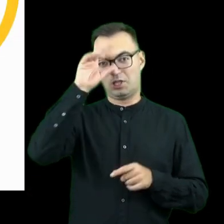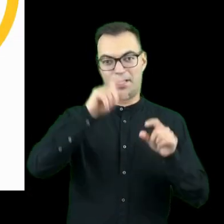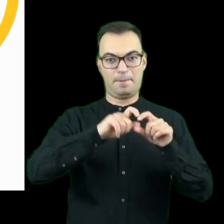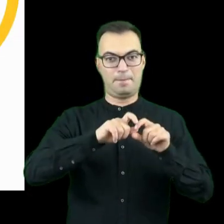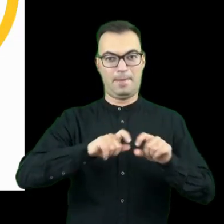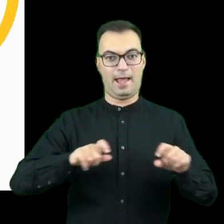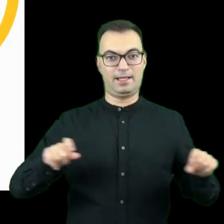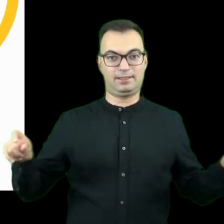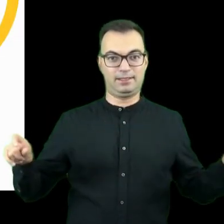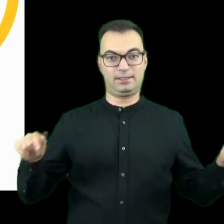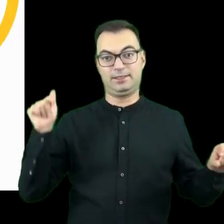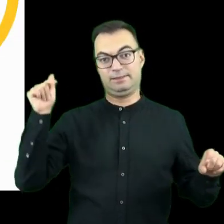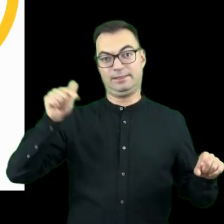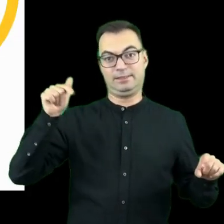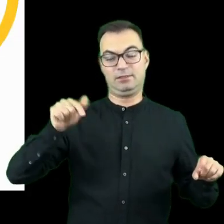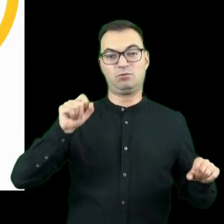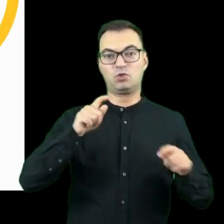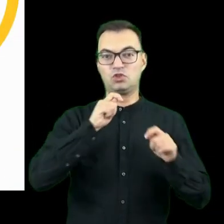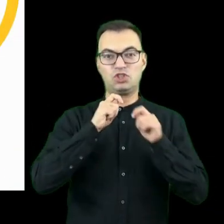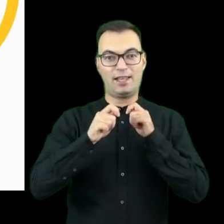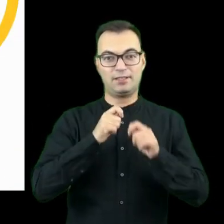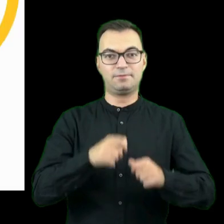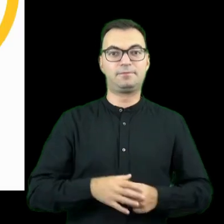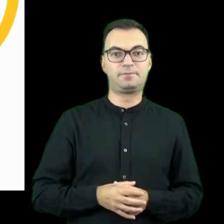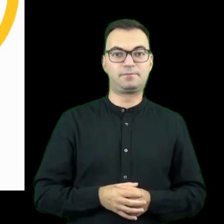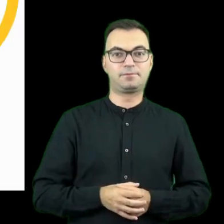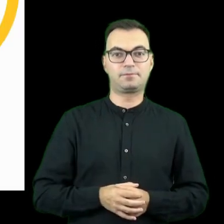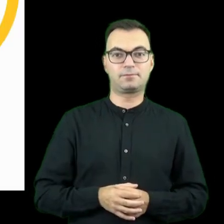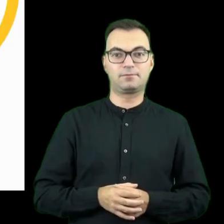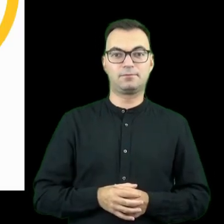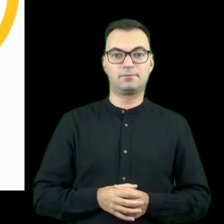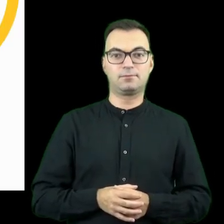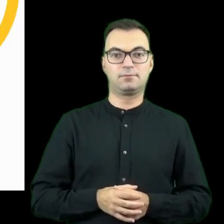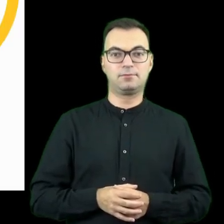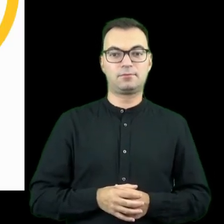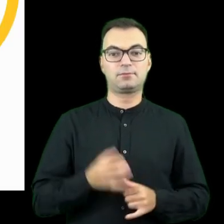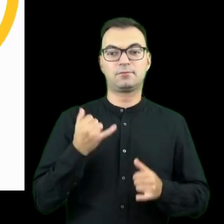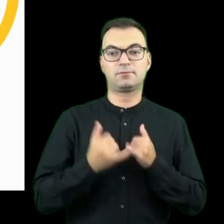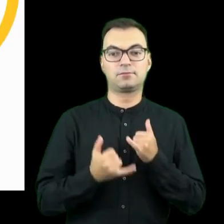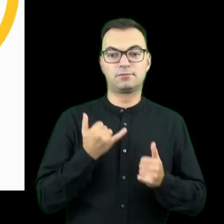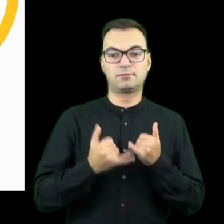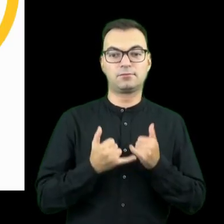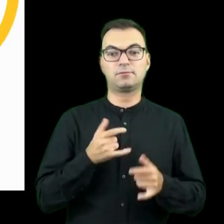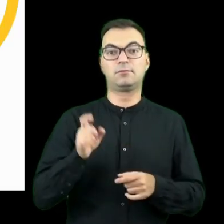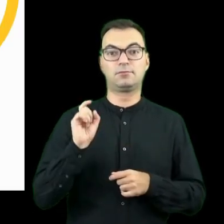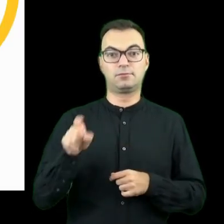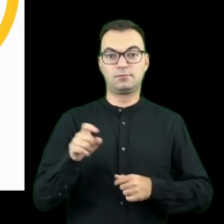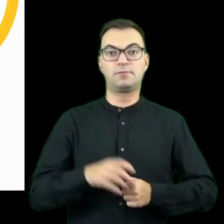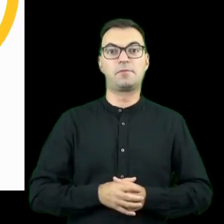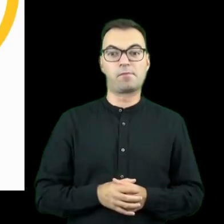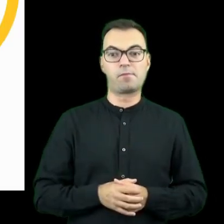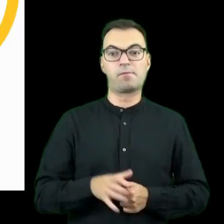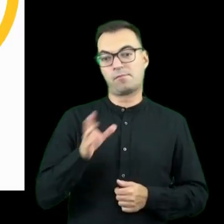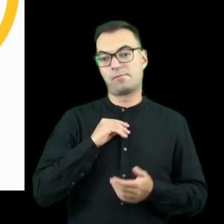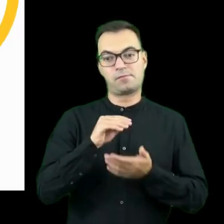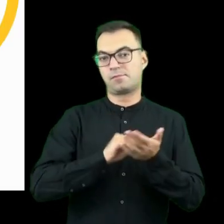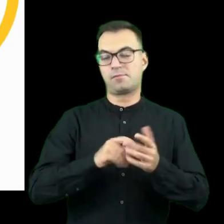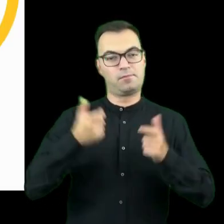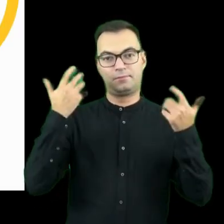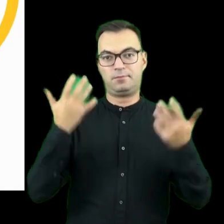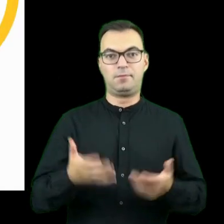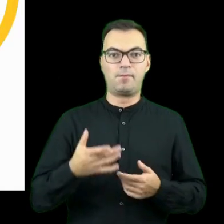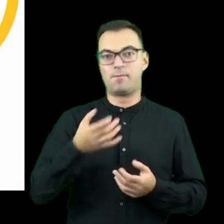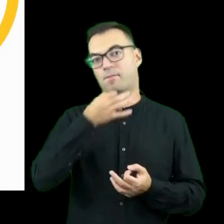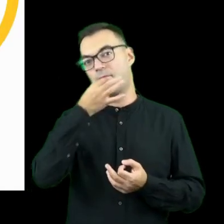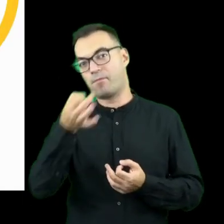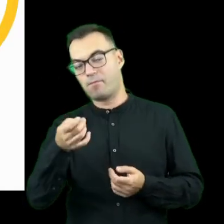który jest pod wyświetlającą się twarzą. Jest taki dymek, tak? On jest podpisany w czat. Jeżeli w niego klikniecie, możecie tam po prostu pisać, co chcecie, zadać